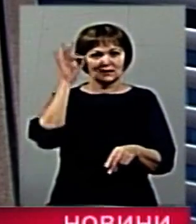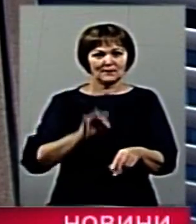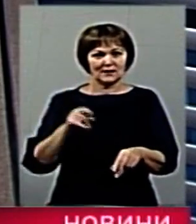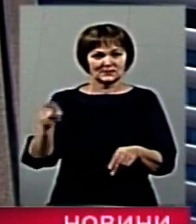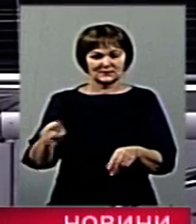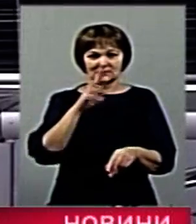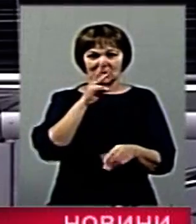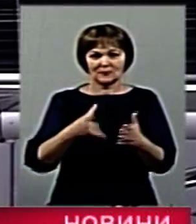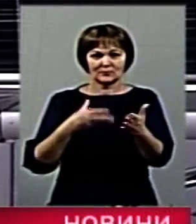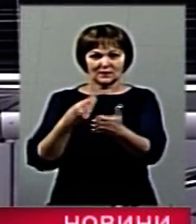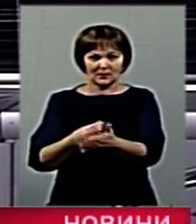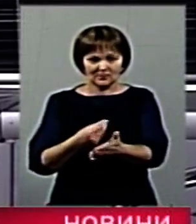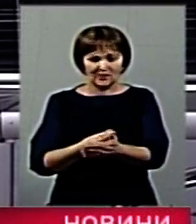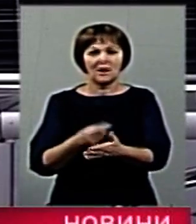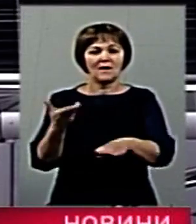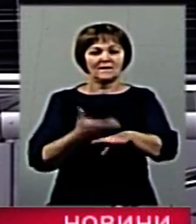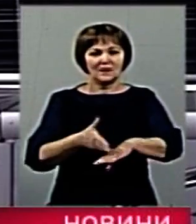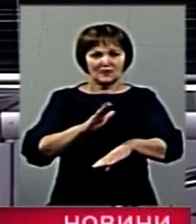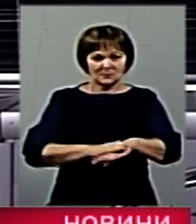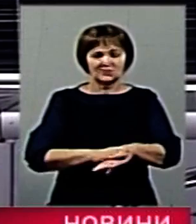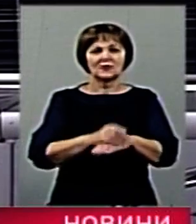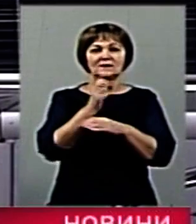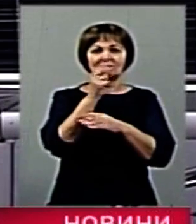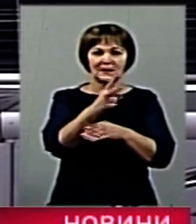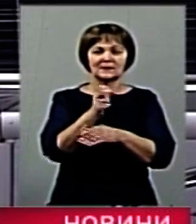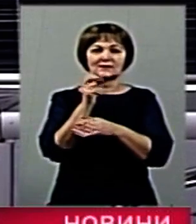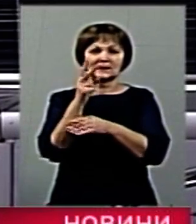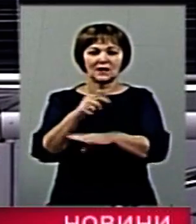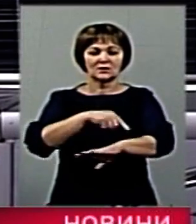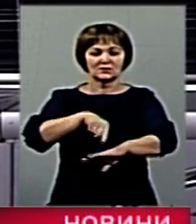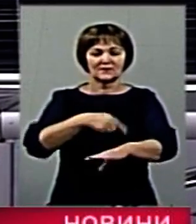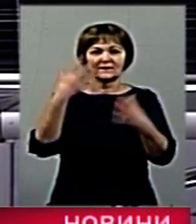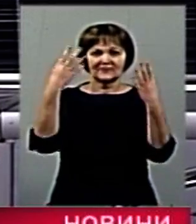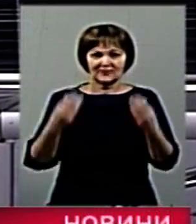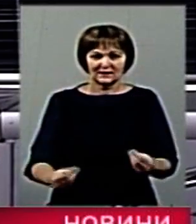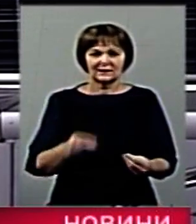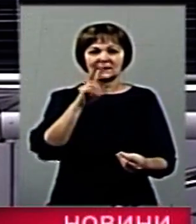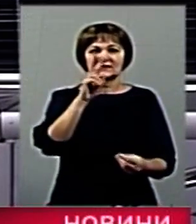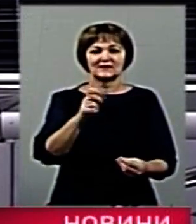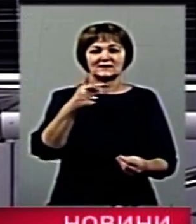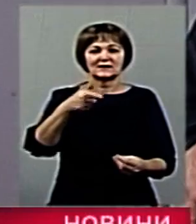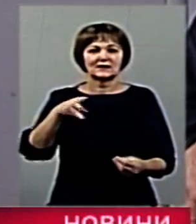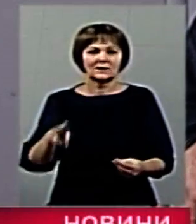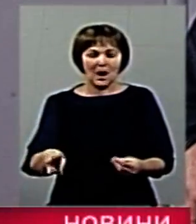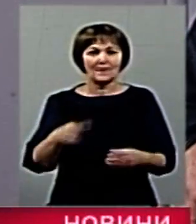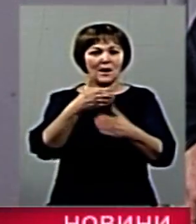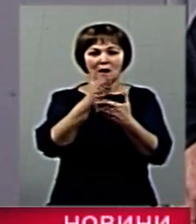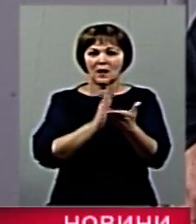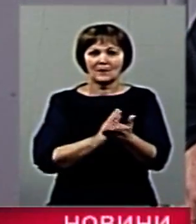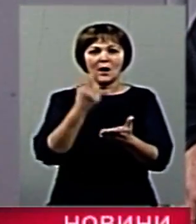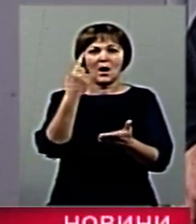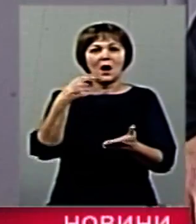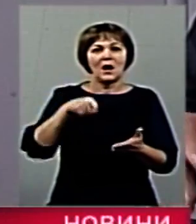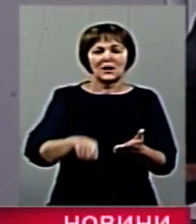робітникам. Умови роботи важкі, 12-13 годин на день, 200 грам черствого хліба і літер